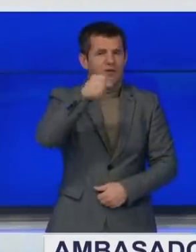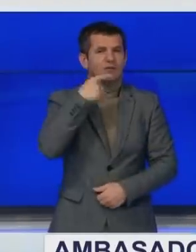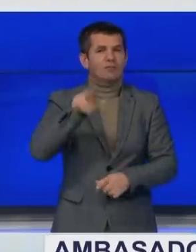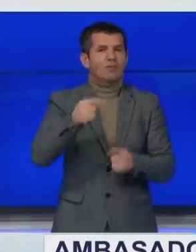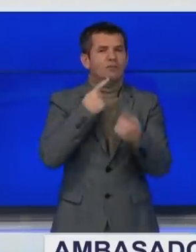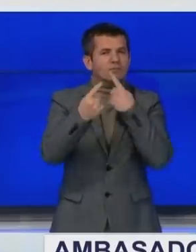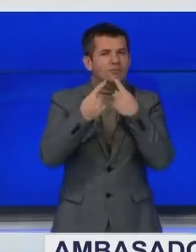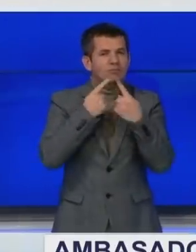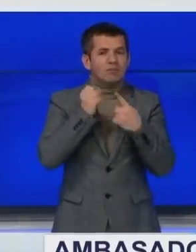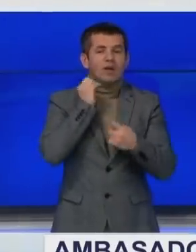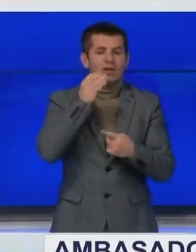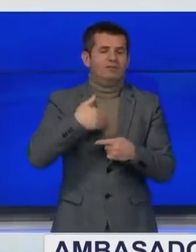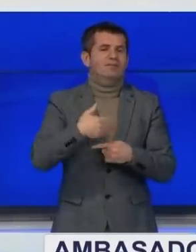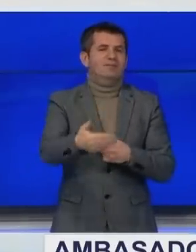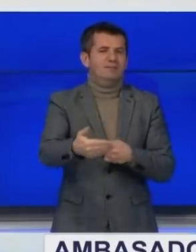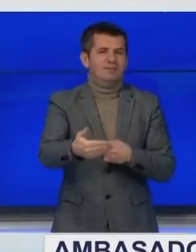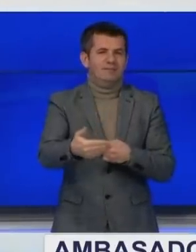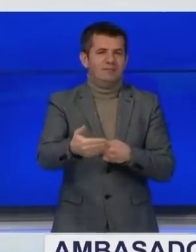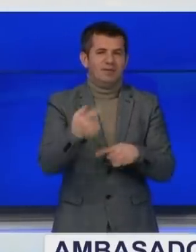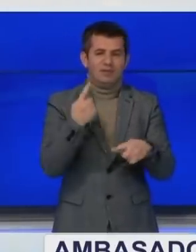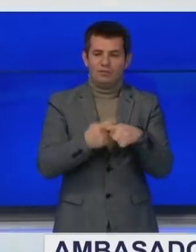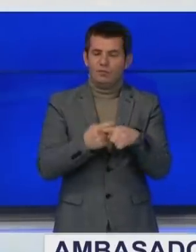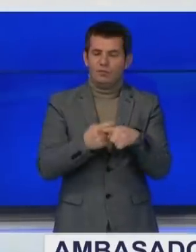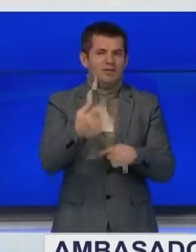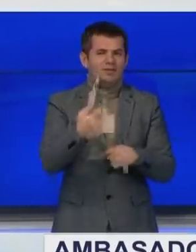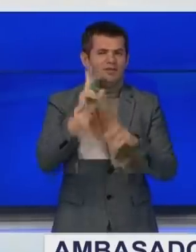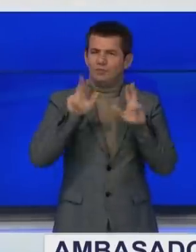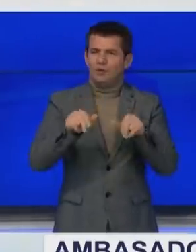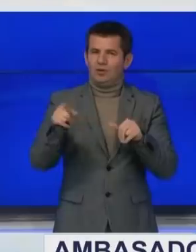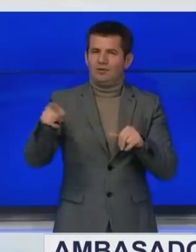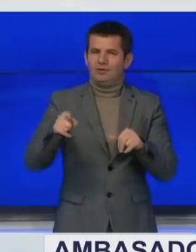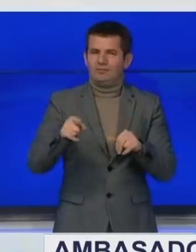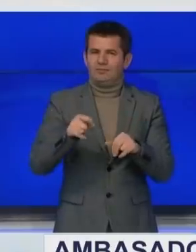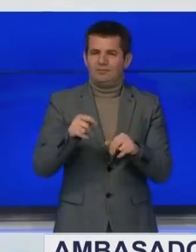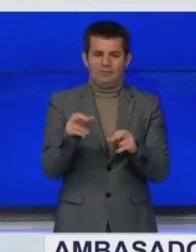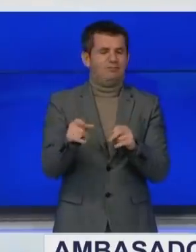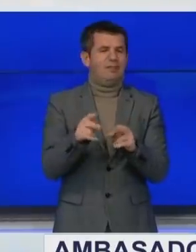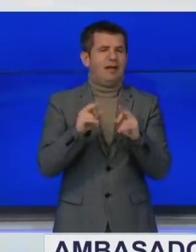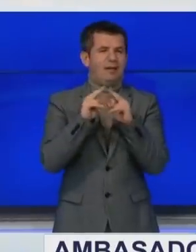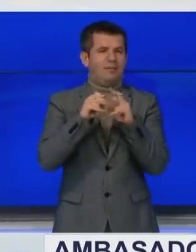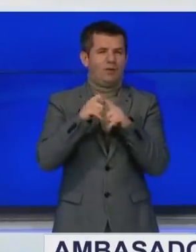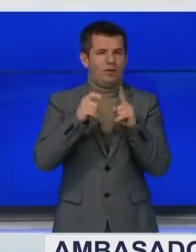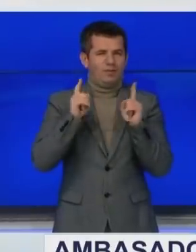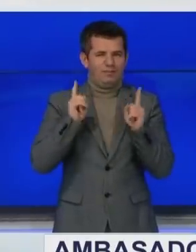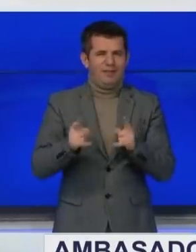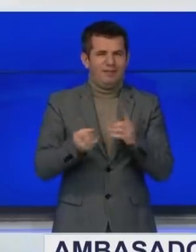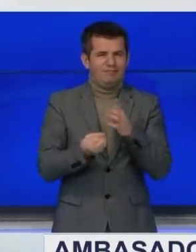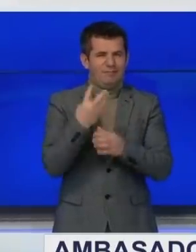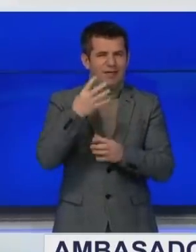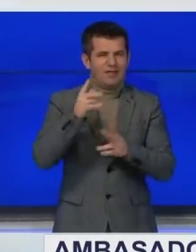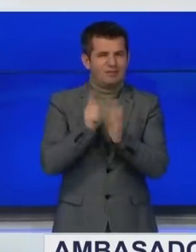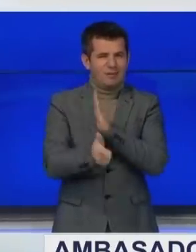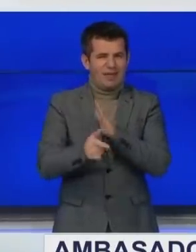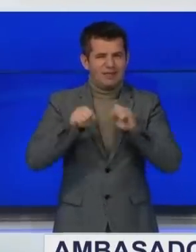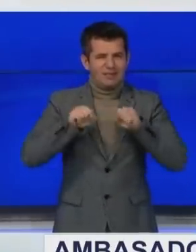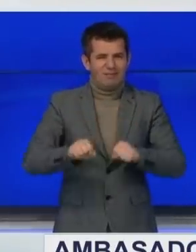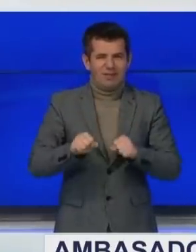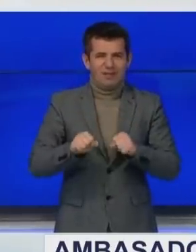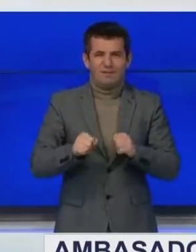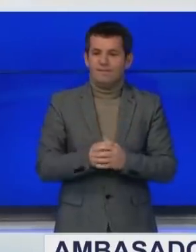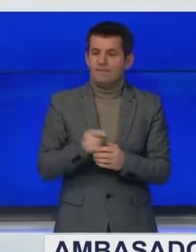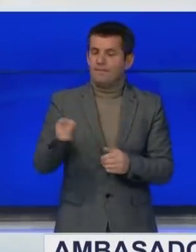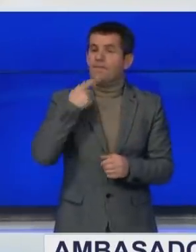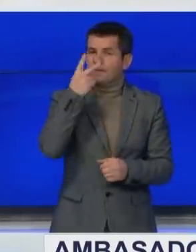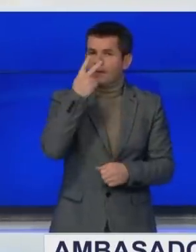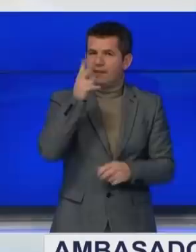diskutua dhe për hapat e artëshëm dhe se ka ingurajuar Kurtin për formimin e shpejt të qeverisëre. Ma këtë rast Orlando thot se ka